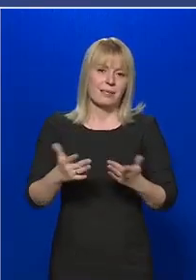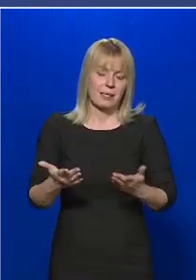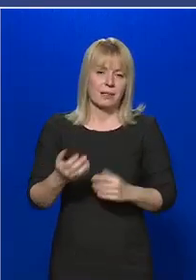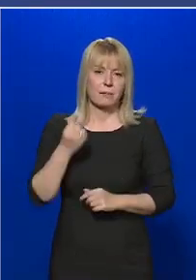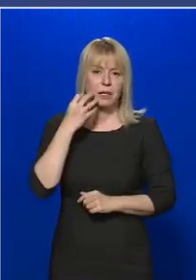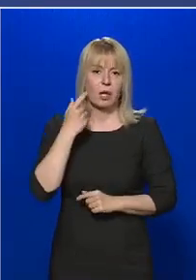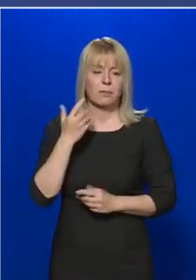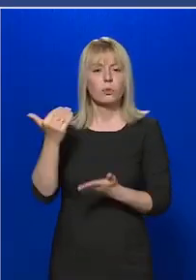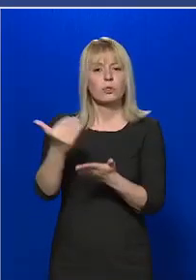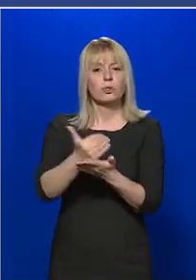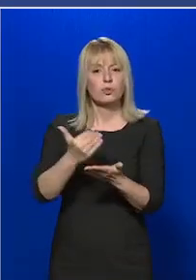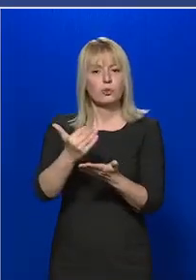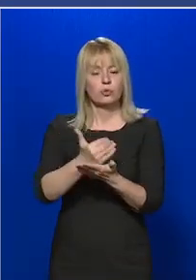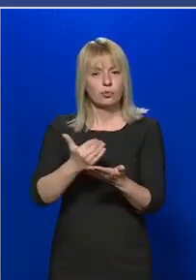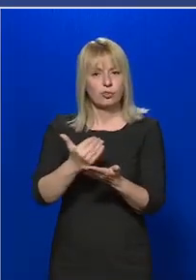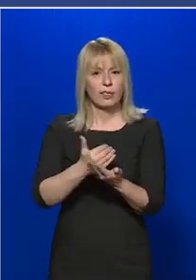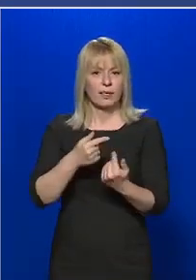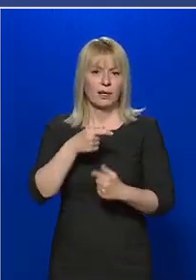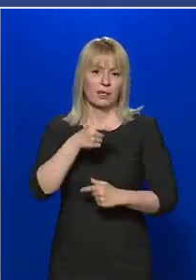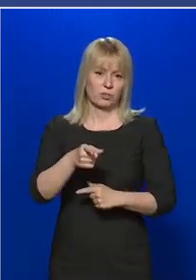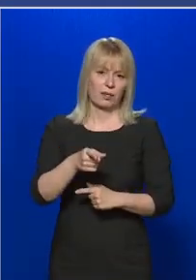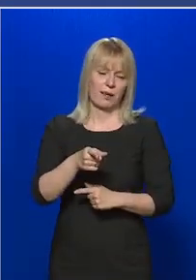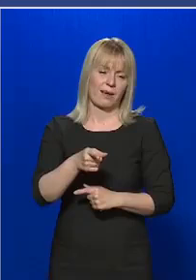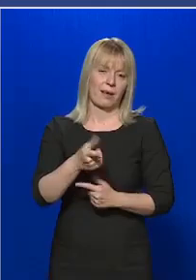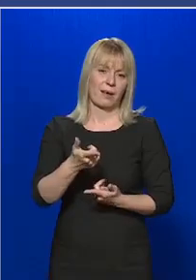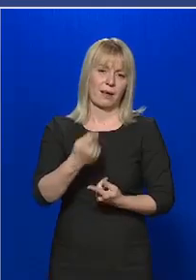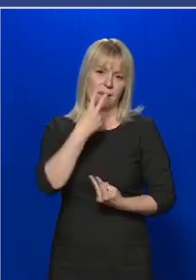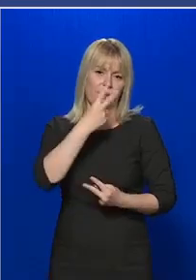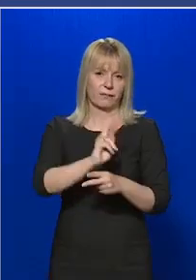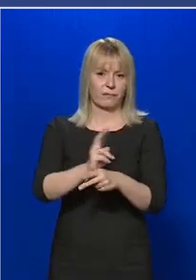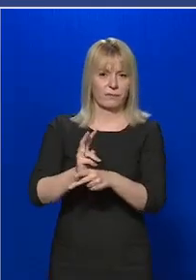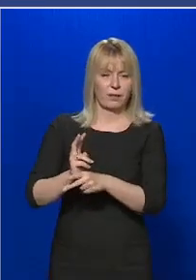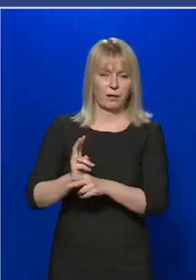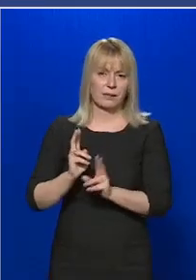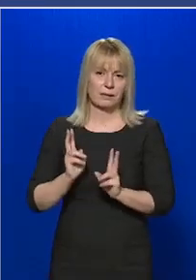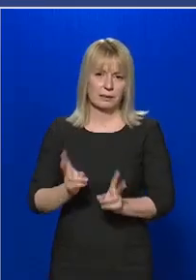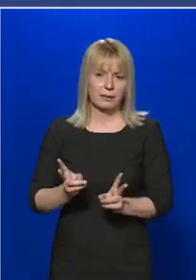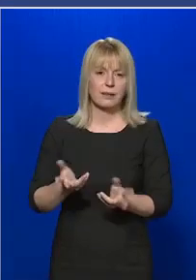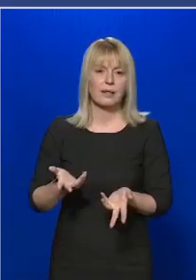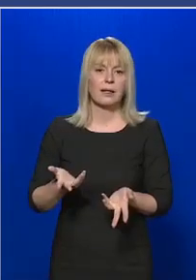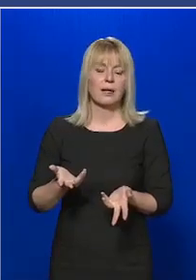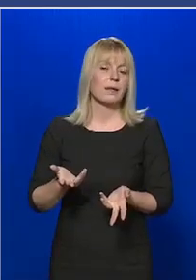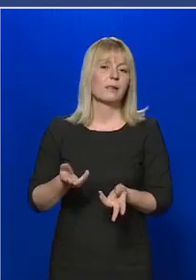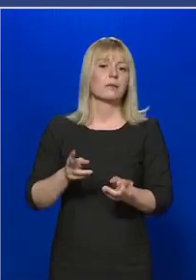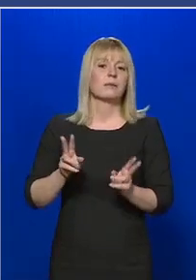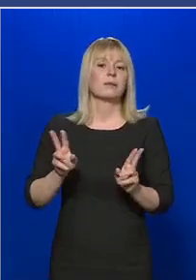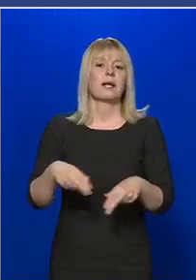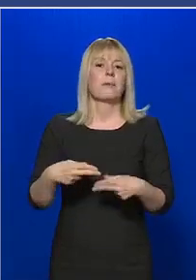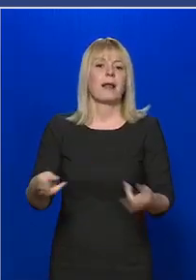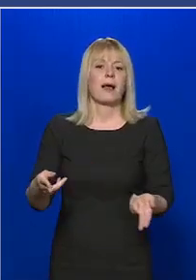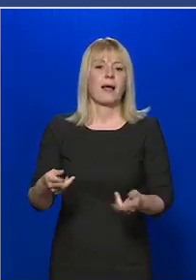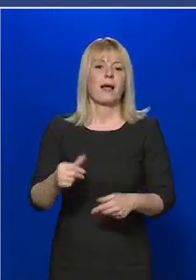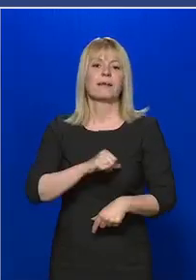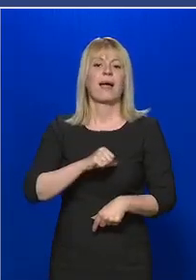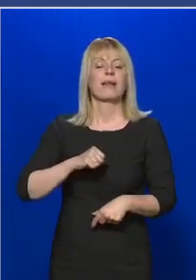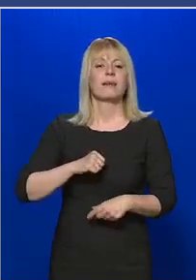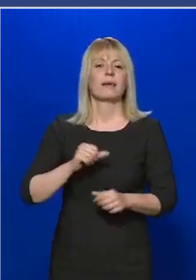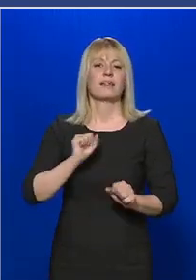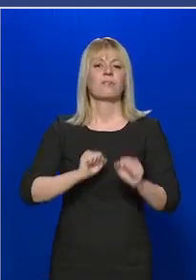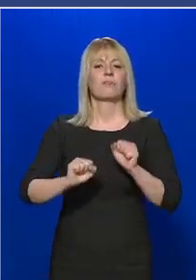szükséges erre feltétlenül odafigyelnünk, nem lehet ezeket az egyéni